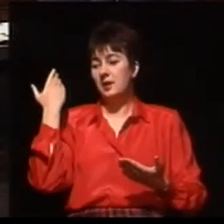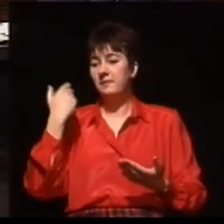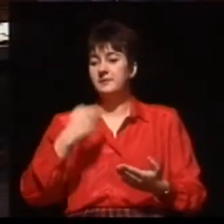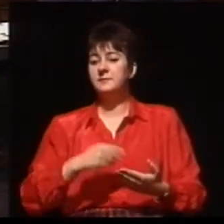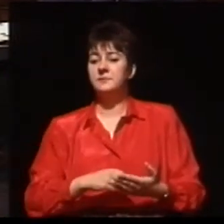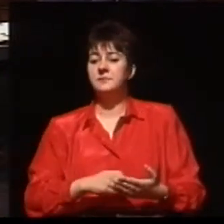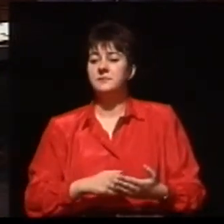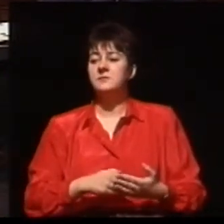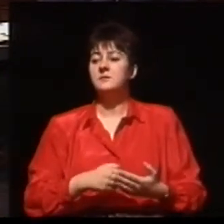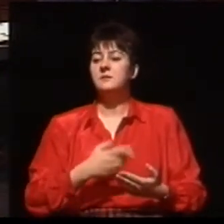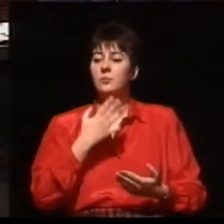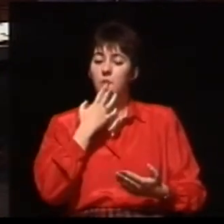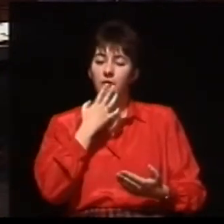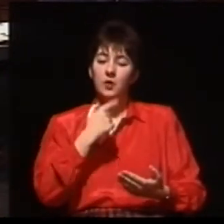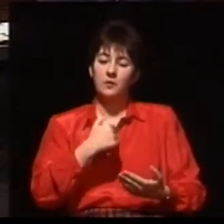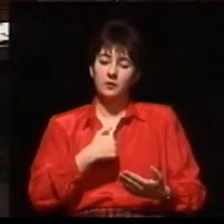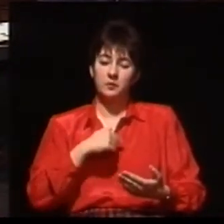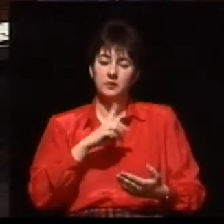możliwości?